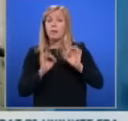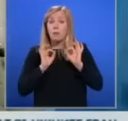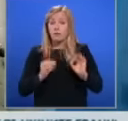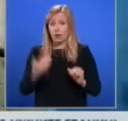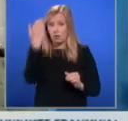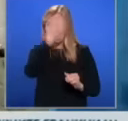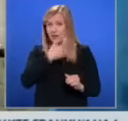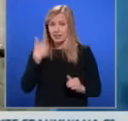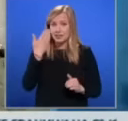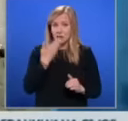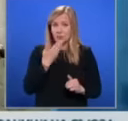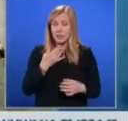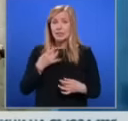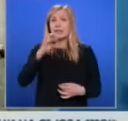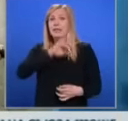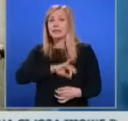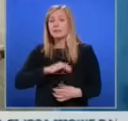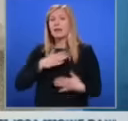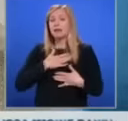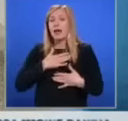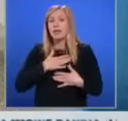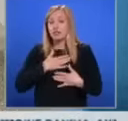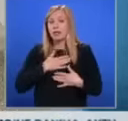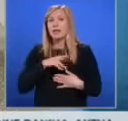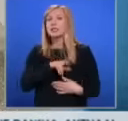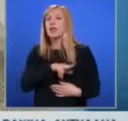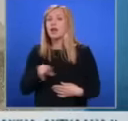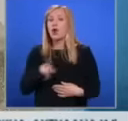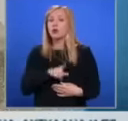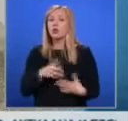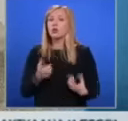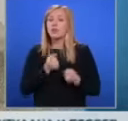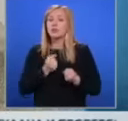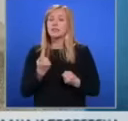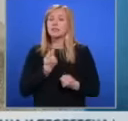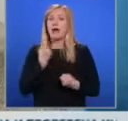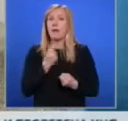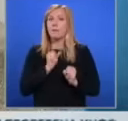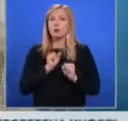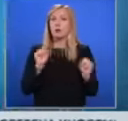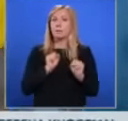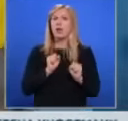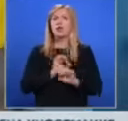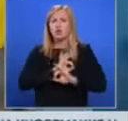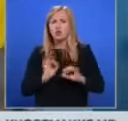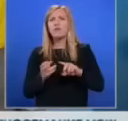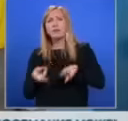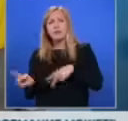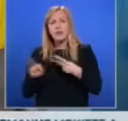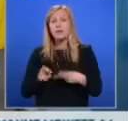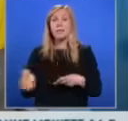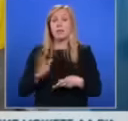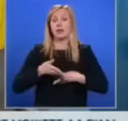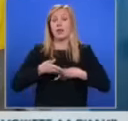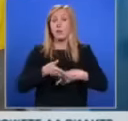За щастие са народниците ни се отървават само с уплаха, но са готови с още по-голяма мотивация да се върнат и да помагат на тези, които